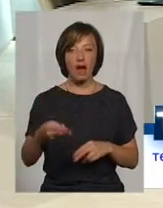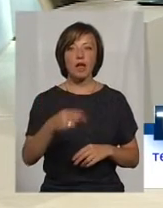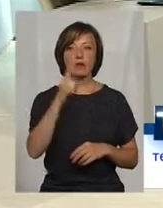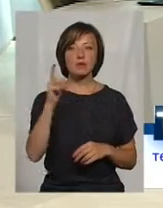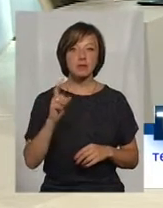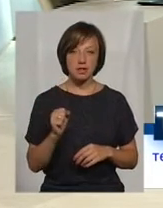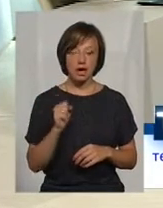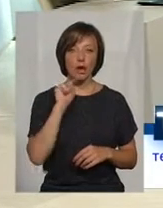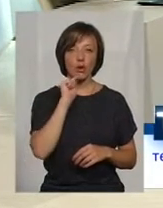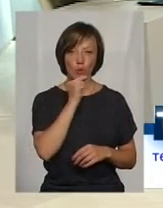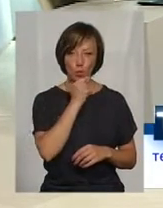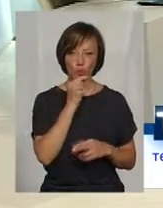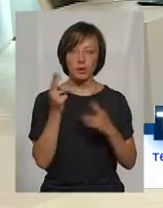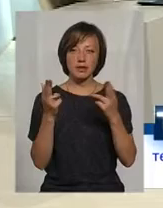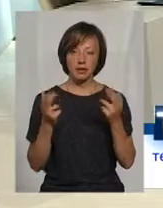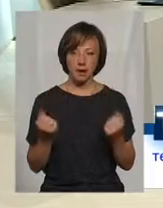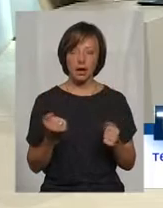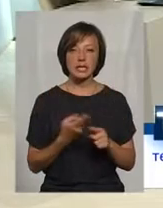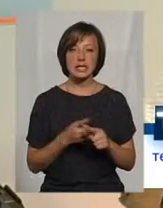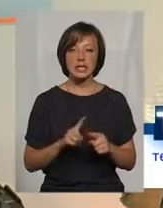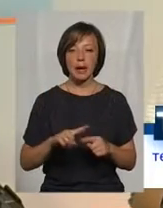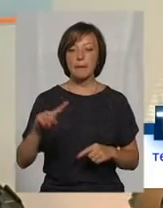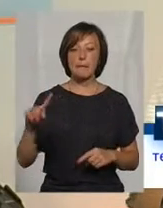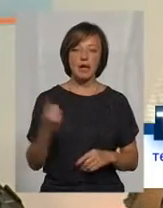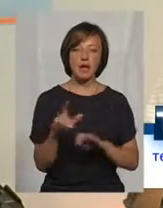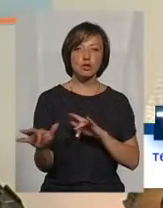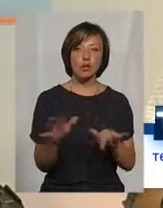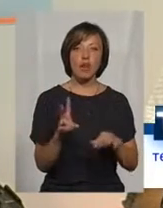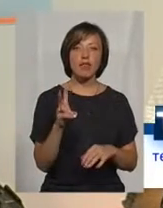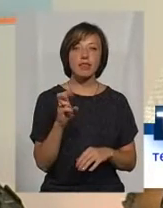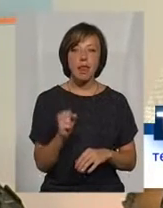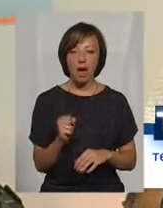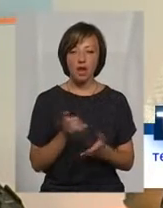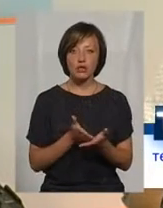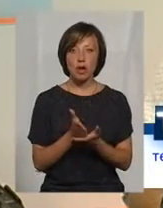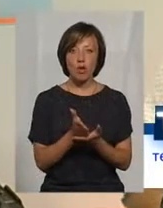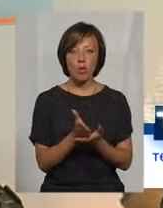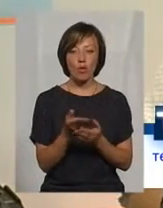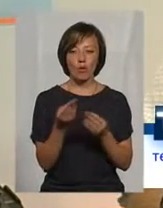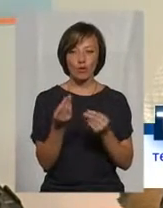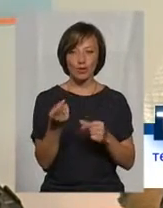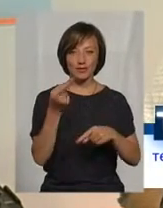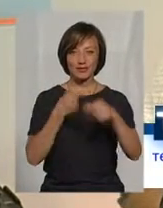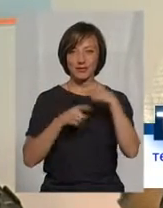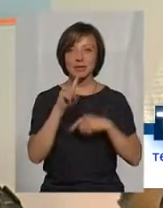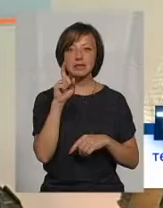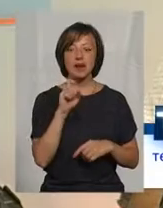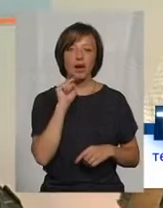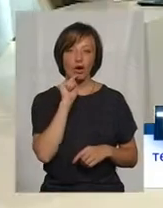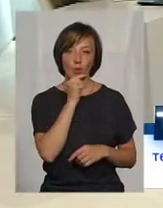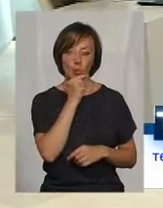економію? Так, це є перший крок на шляху монетизації субсидій. Це і